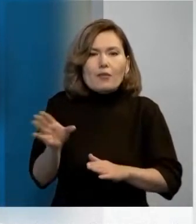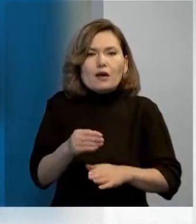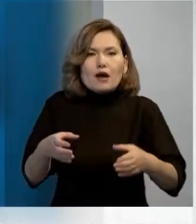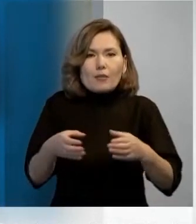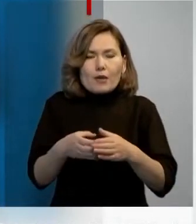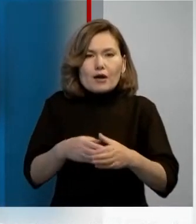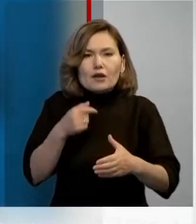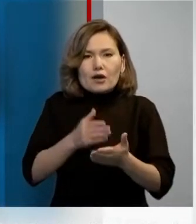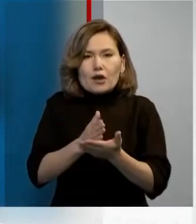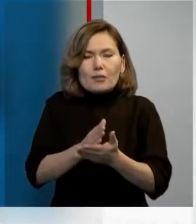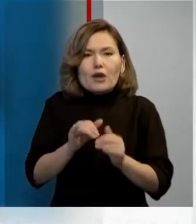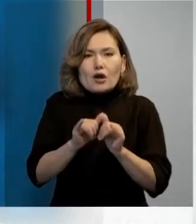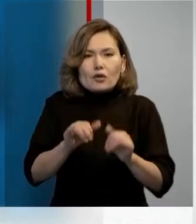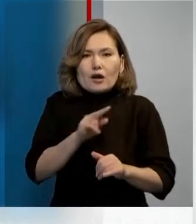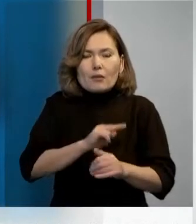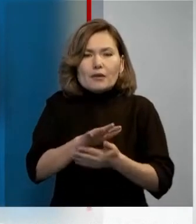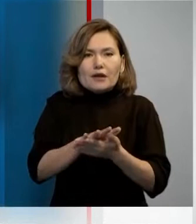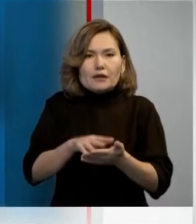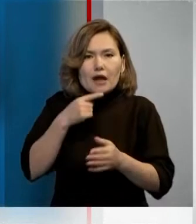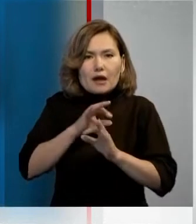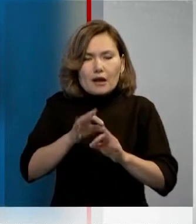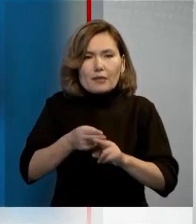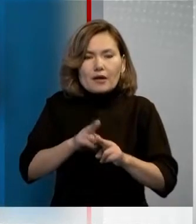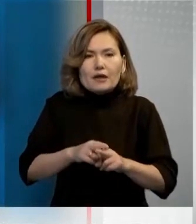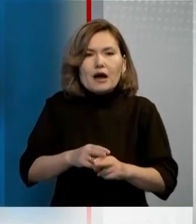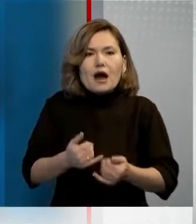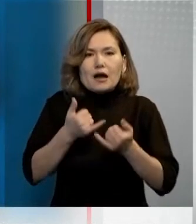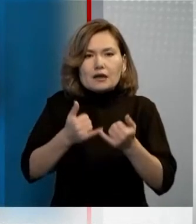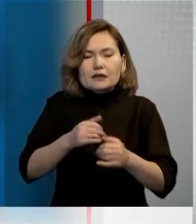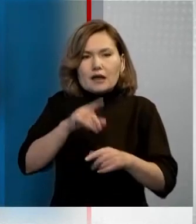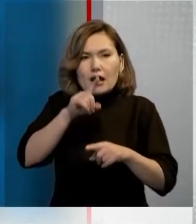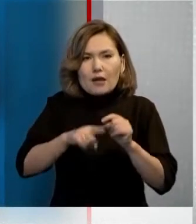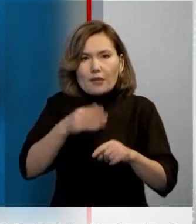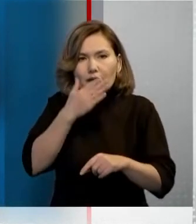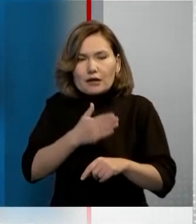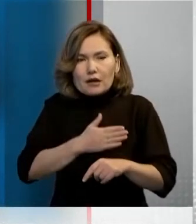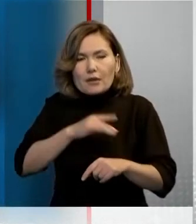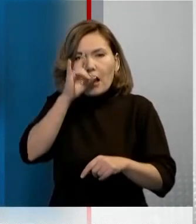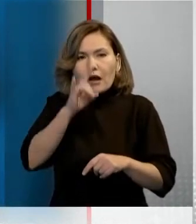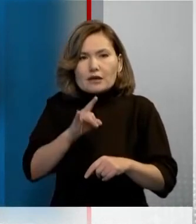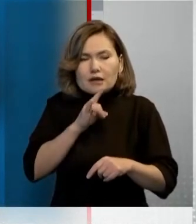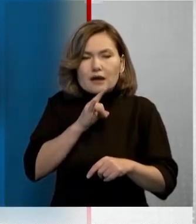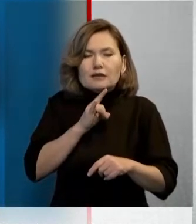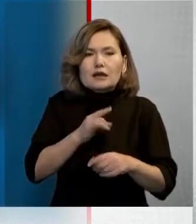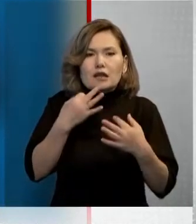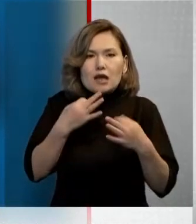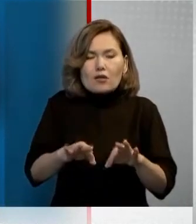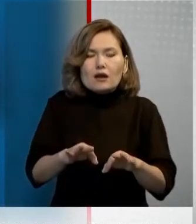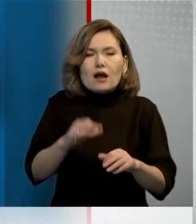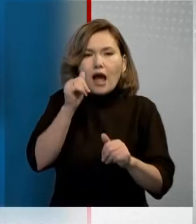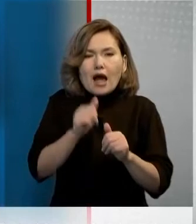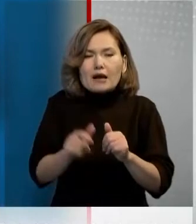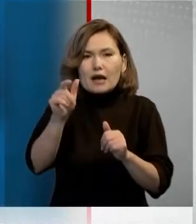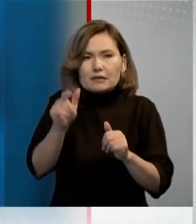құрылымдардың қызметінін жетілдіре беретін айтты. Қастерлі отанымызды қасиетті тәуелсіздігімізді қорғау әр азаматтың перзенттік